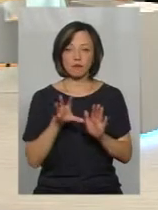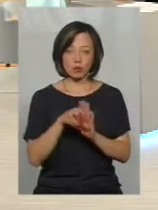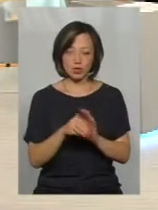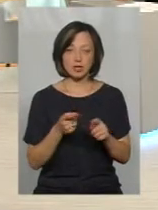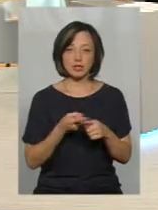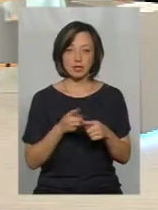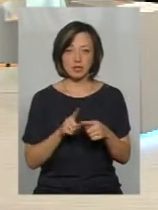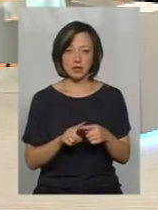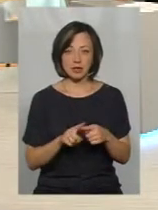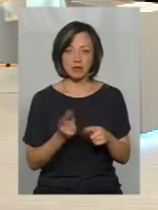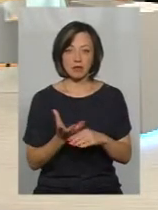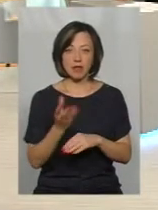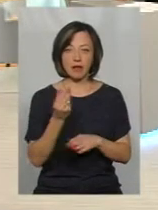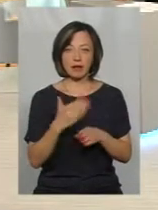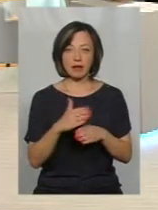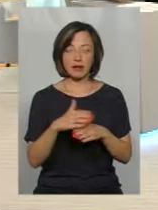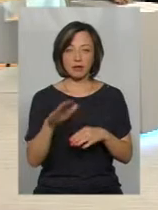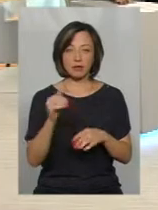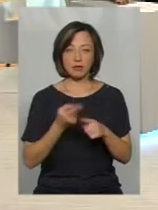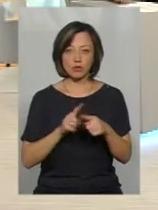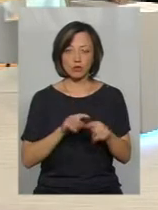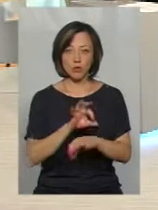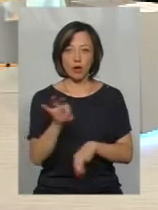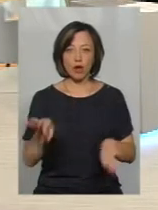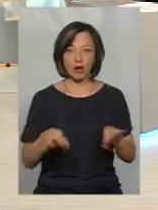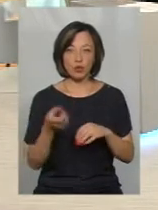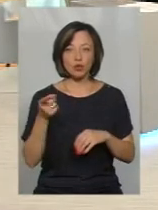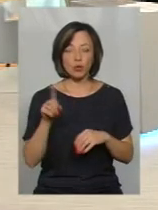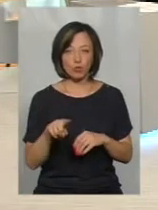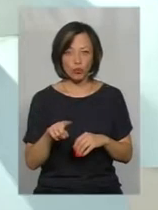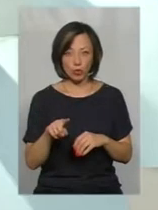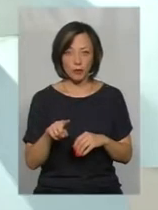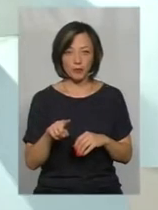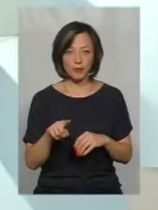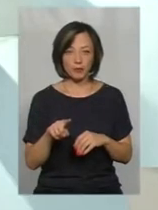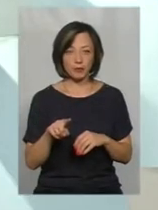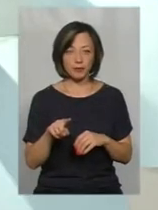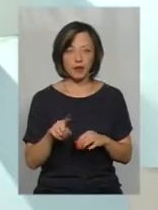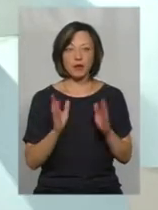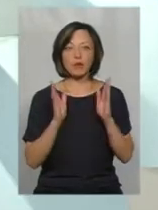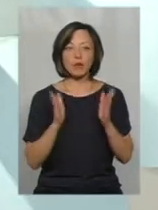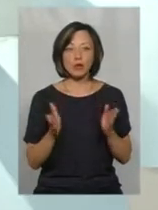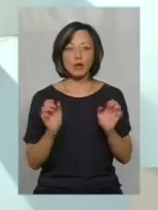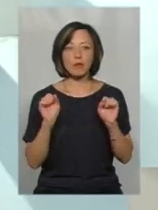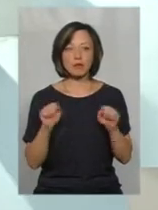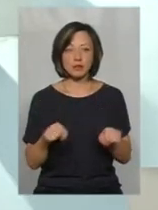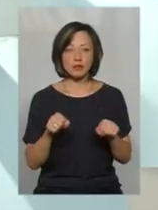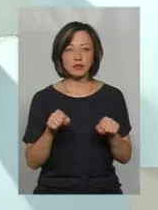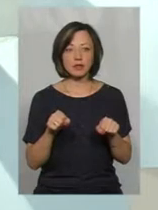сплата кредиту по цьому проєкту. Тому буде можливість,